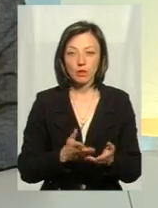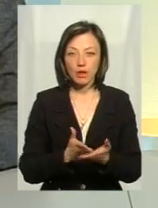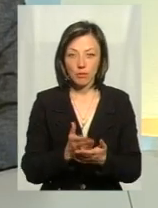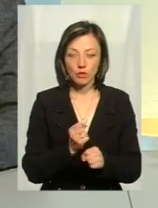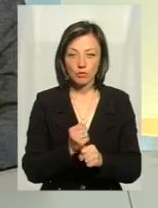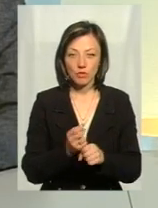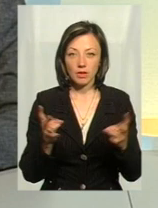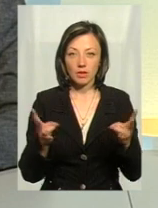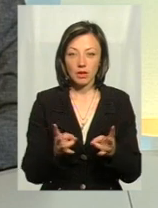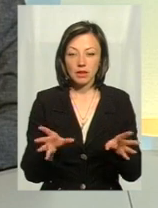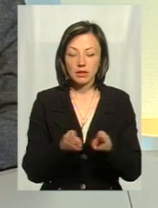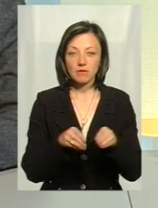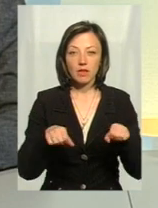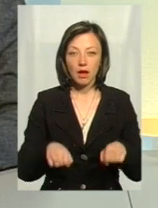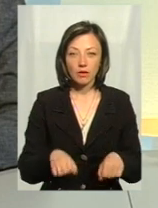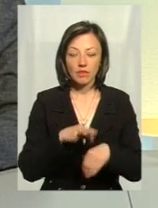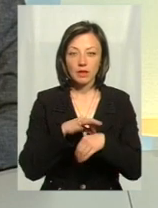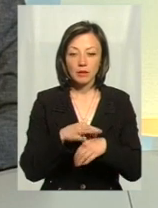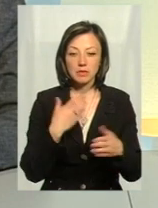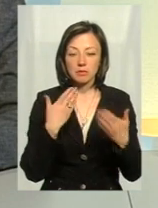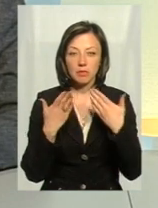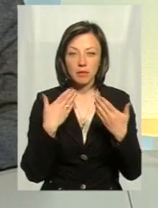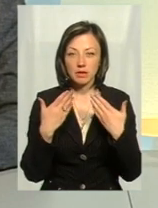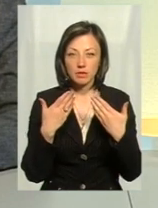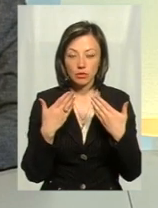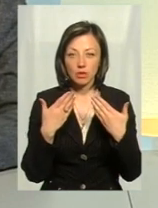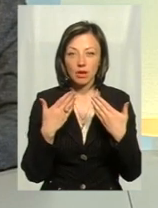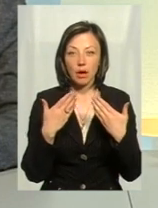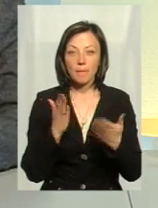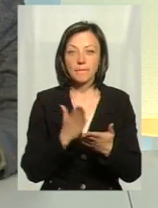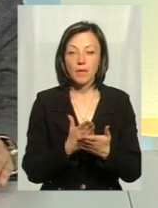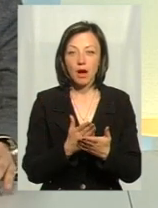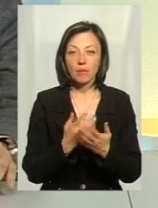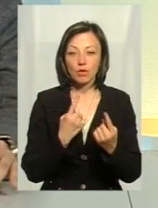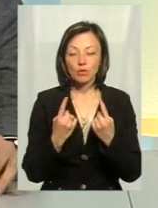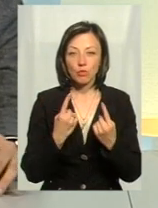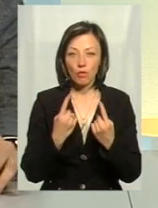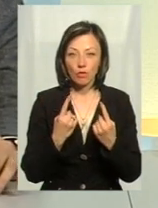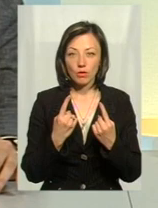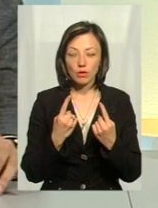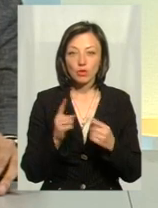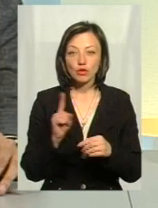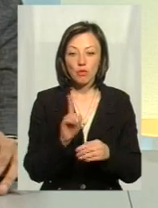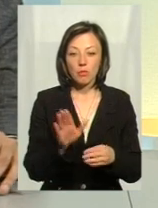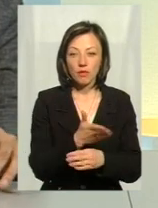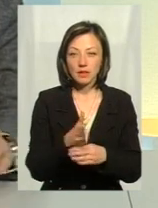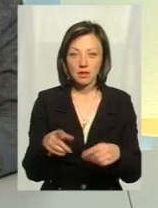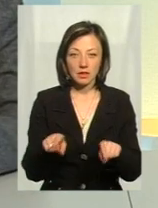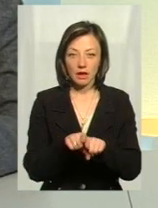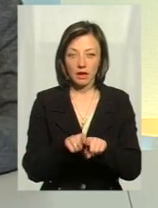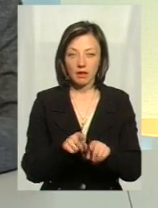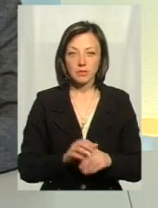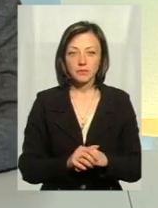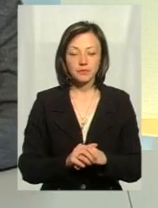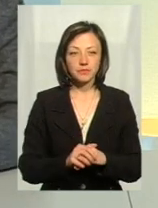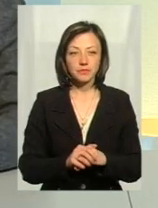працювати. От ми з владою ведемо таку співбесіду, маємо розмову, аби їх повідсікати. Я